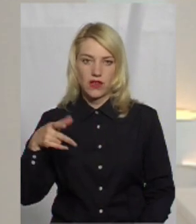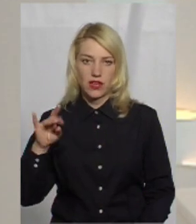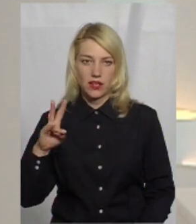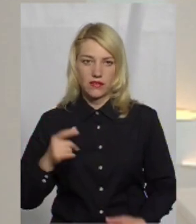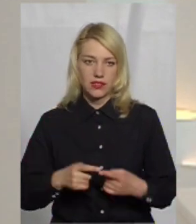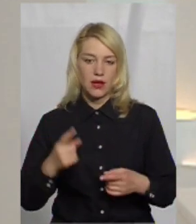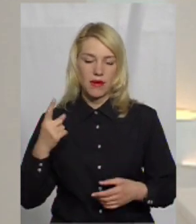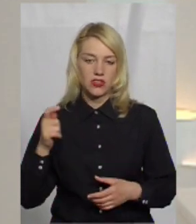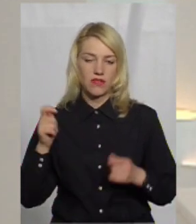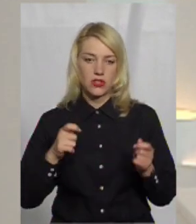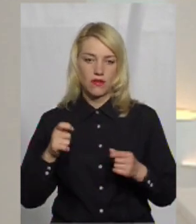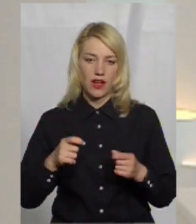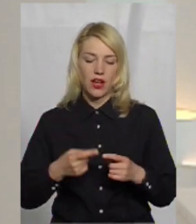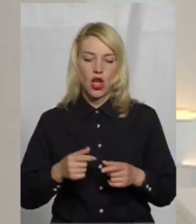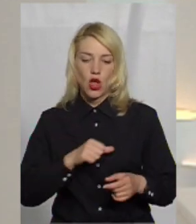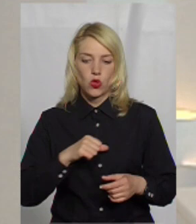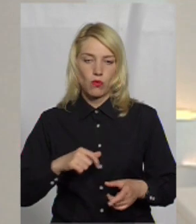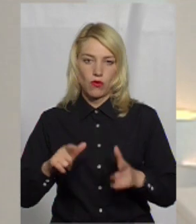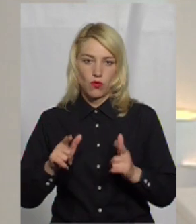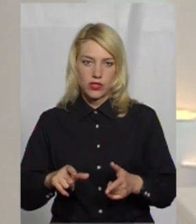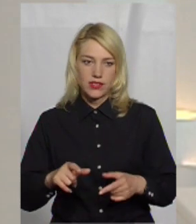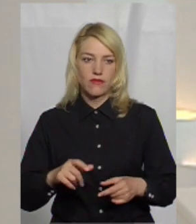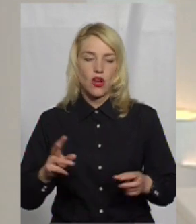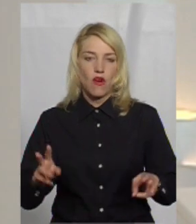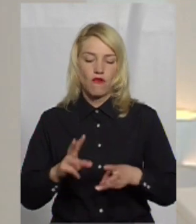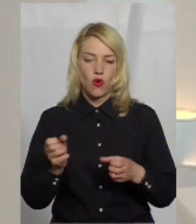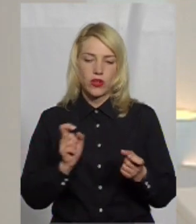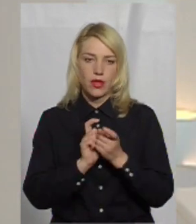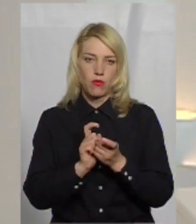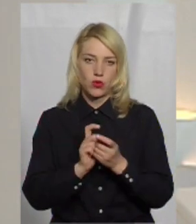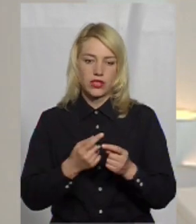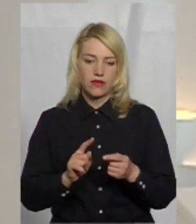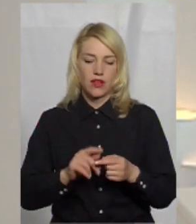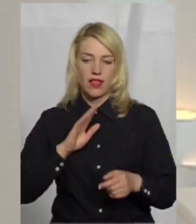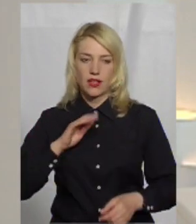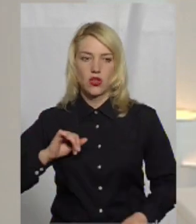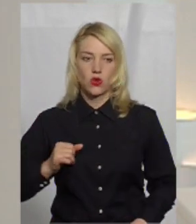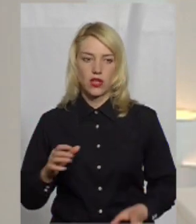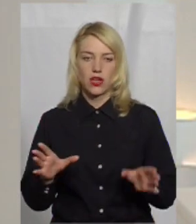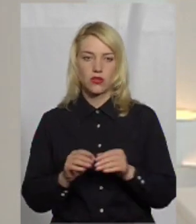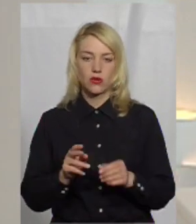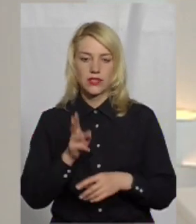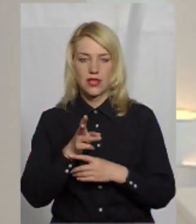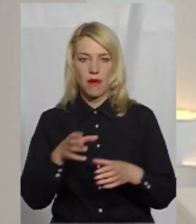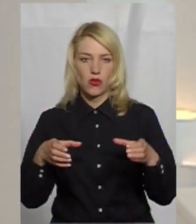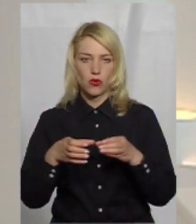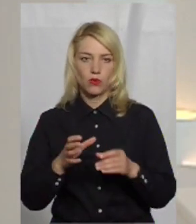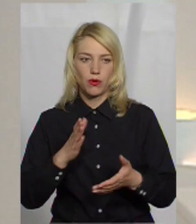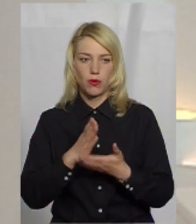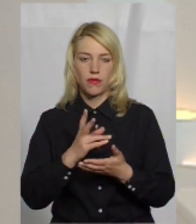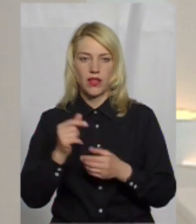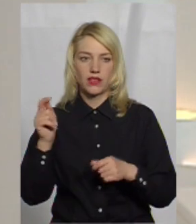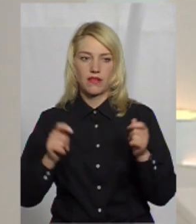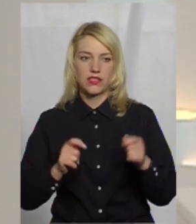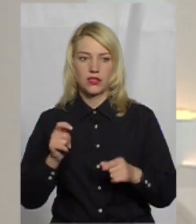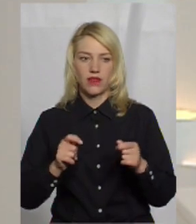Україні фестиваль добровольців-вогневорців. Наша колега Світлана Поробок разом зі знімальною групою побувала